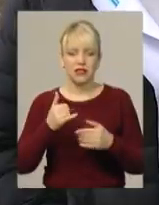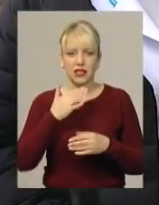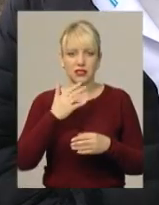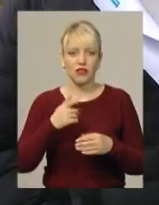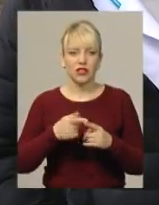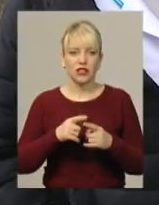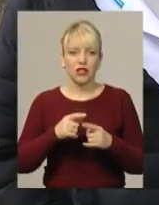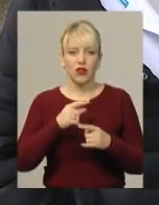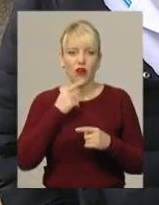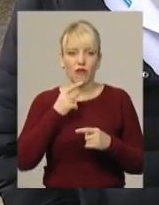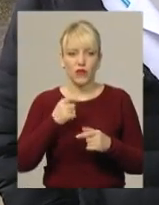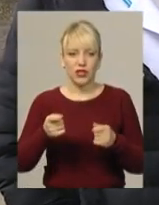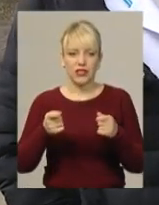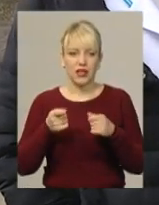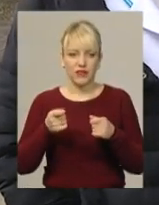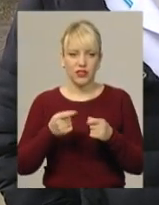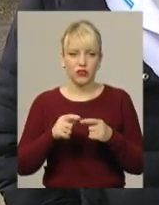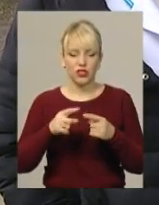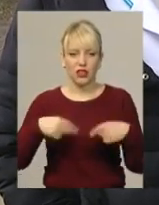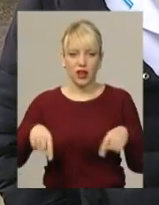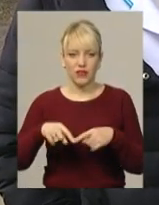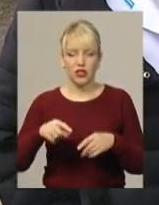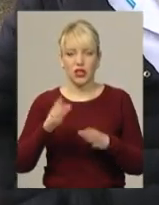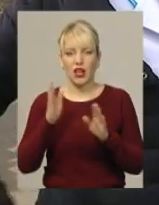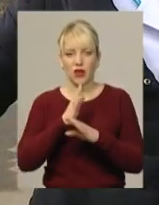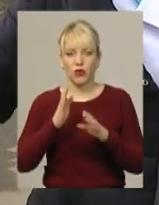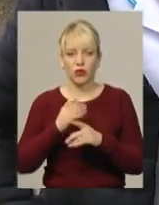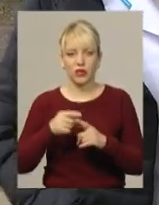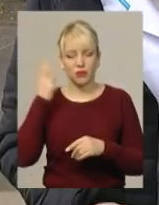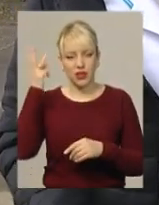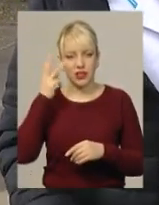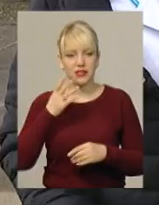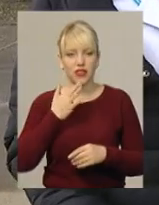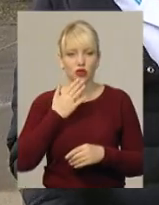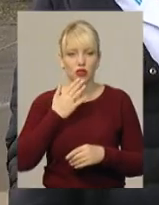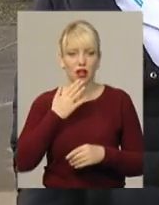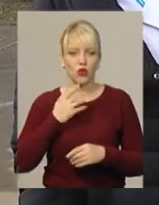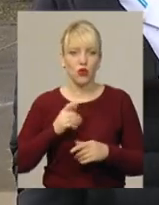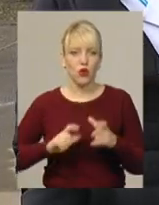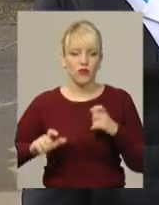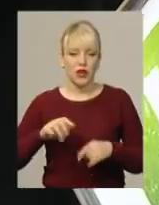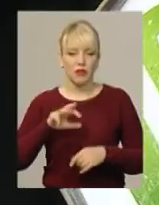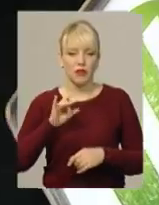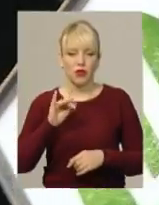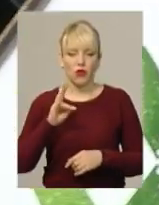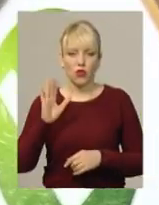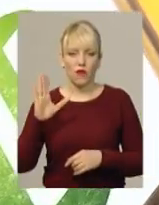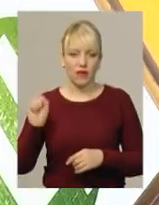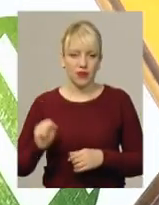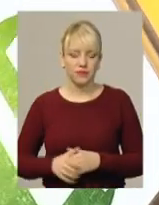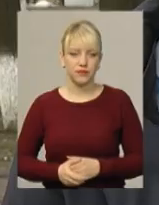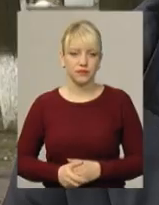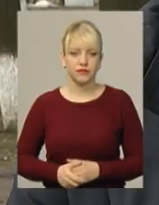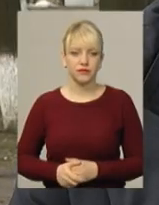дерев, констатують завідувач кафедри екології Хмельницького національного університету Наталя Міронова. А його потребують не всі